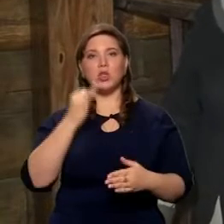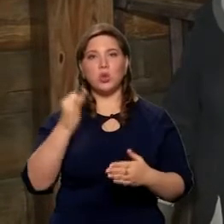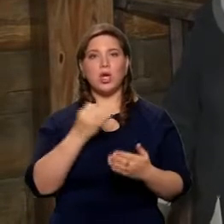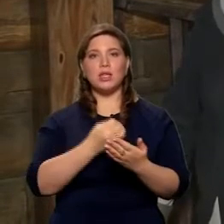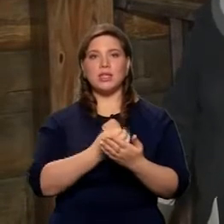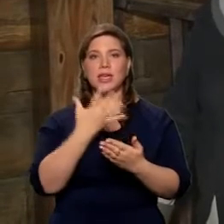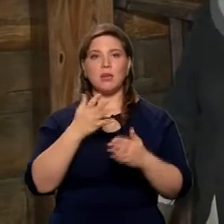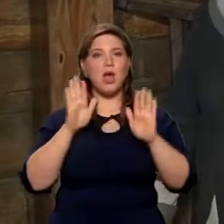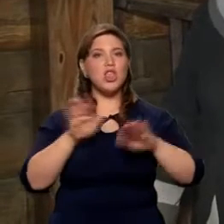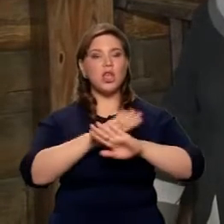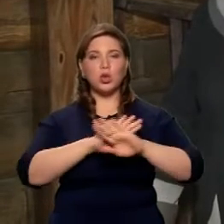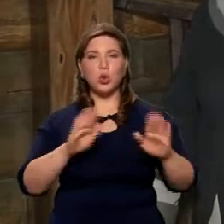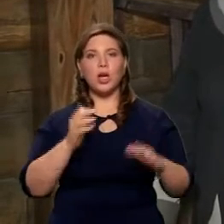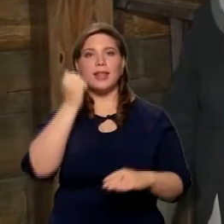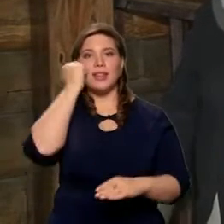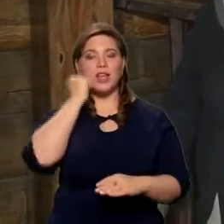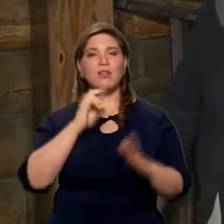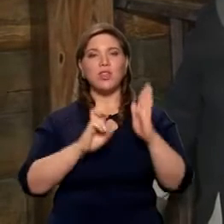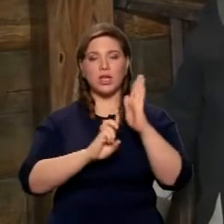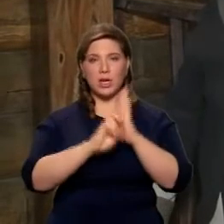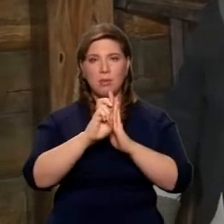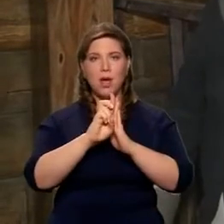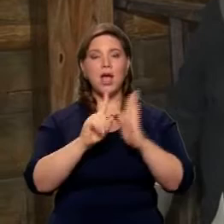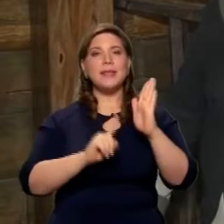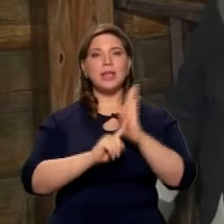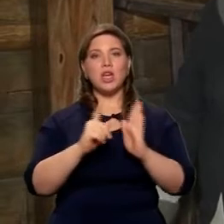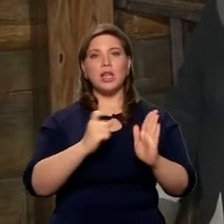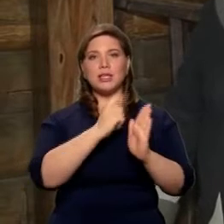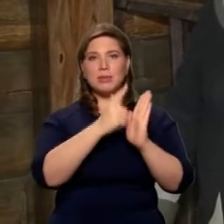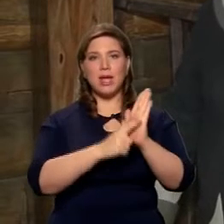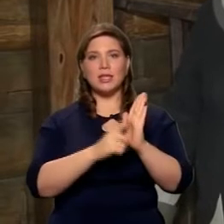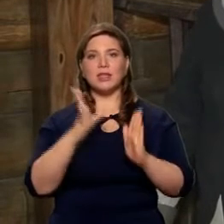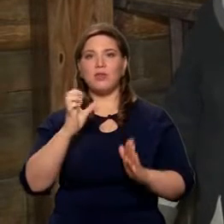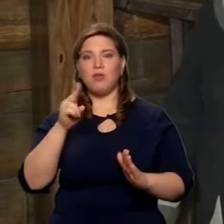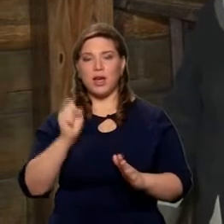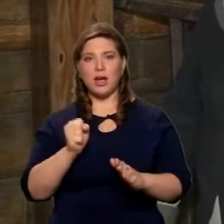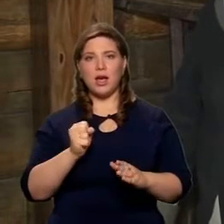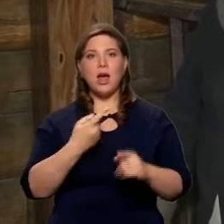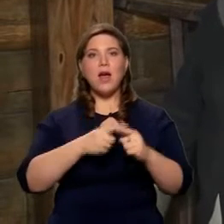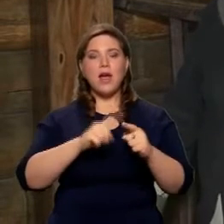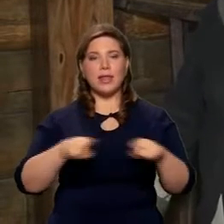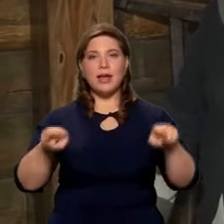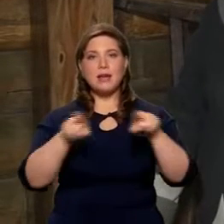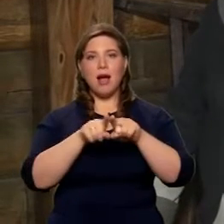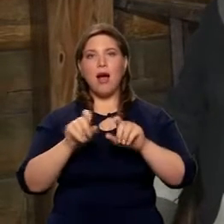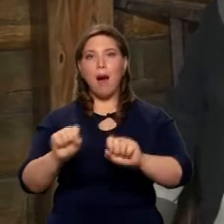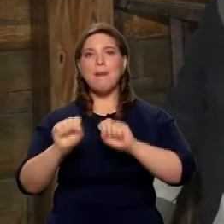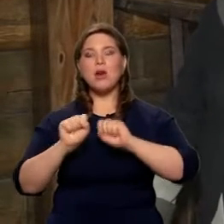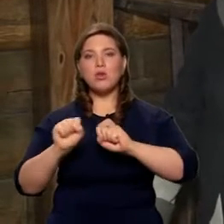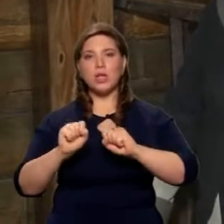истории ценным. Это не только древний храм начала 17 века, но это как оборонное